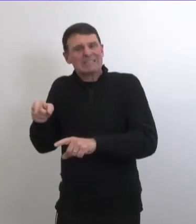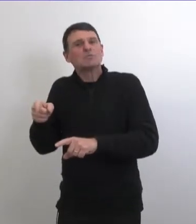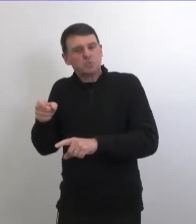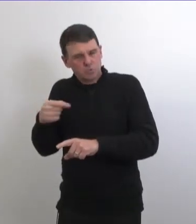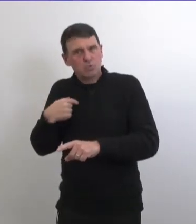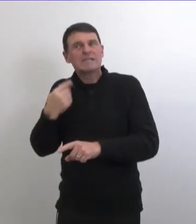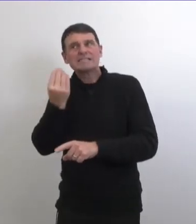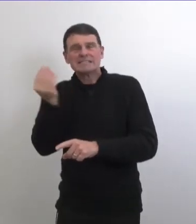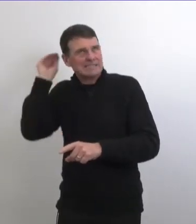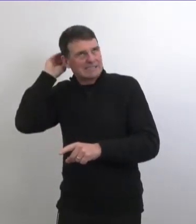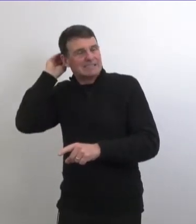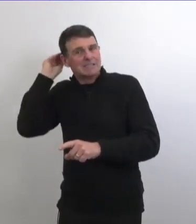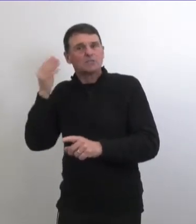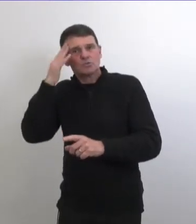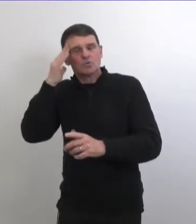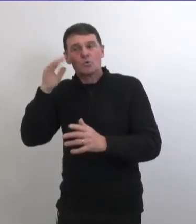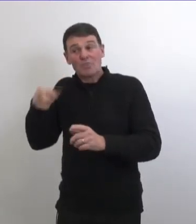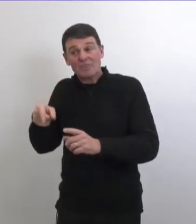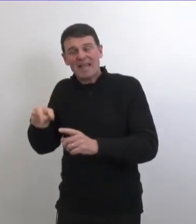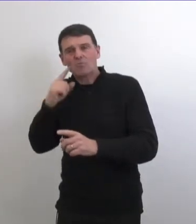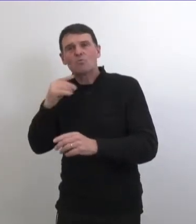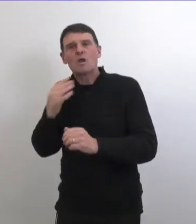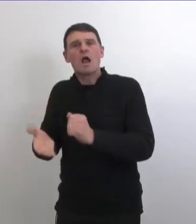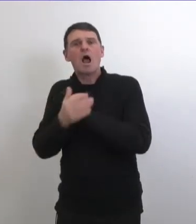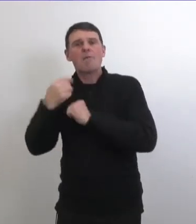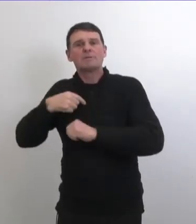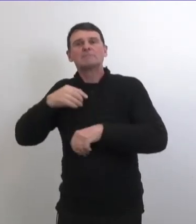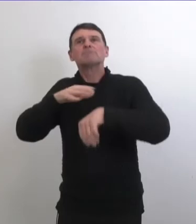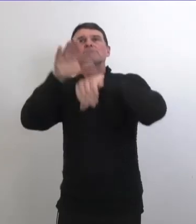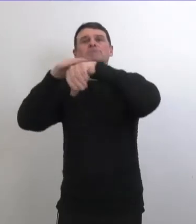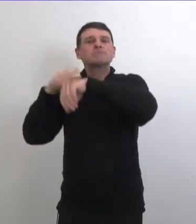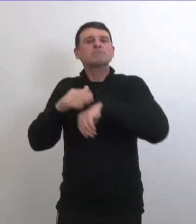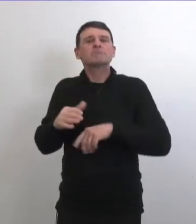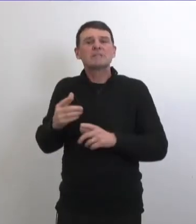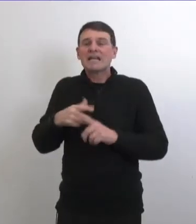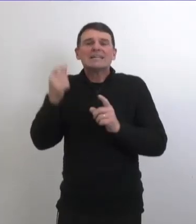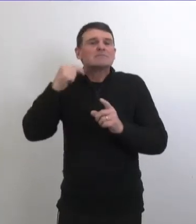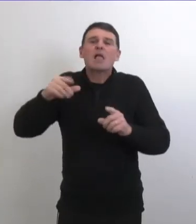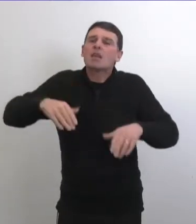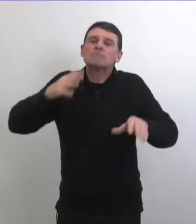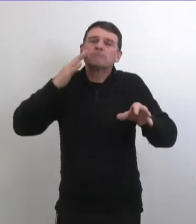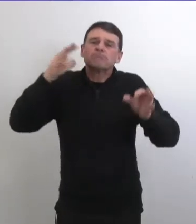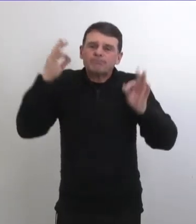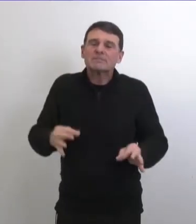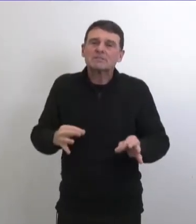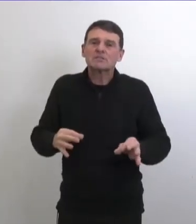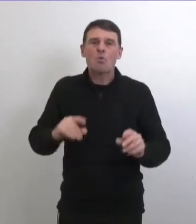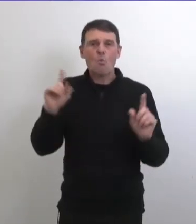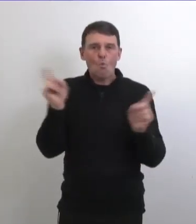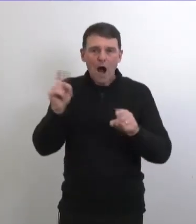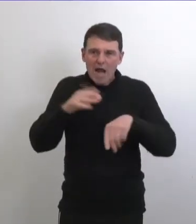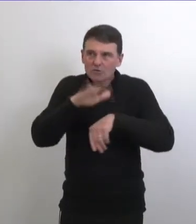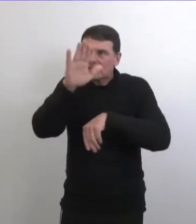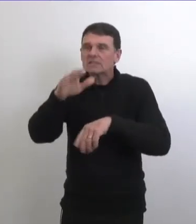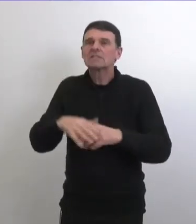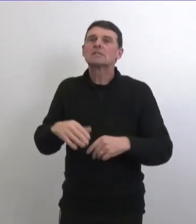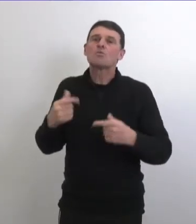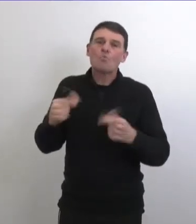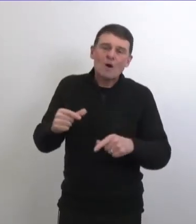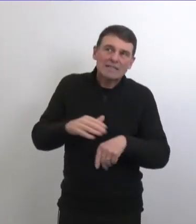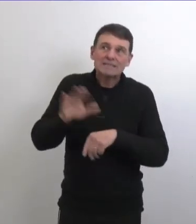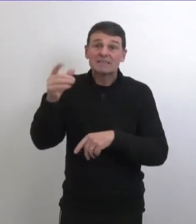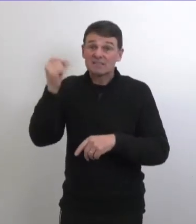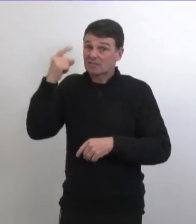donc on va effectivement tenir compte de ça lorsqu'on commence à distribuer le vaccin au manitoba on va voir quel vaccin va être offert mais pour le moment